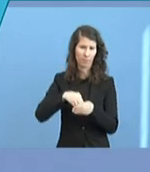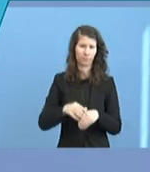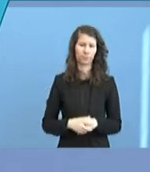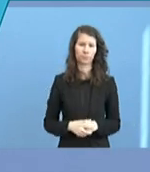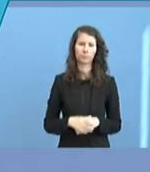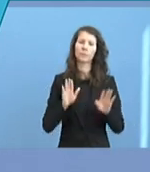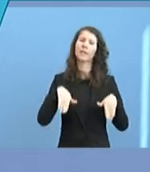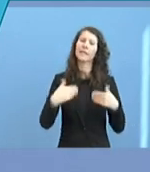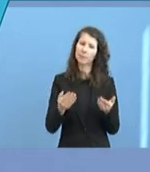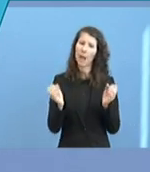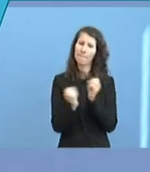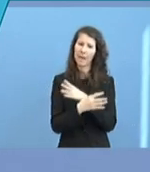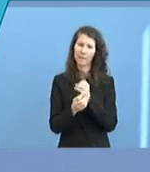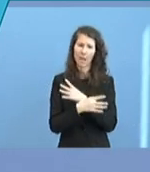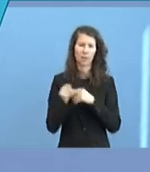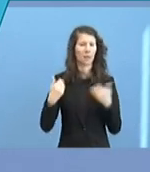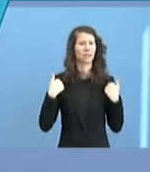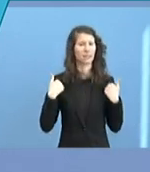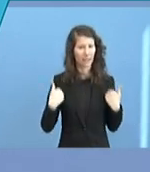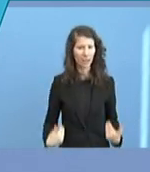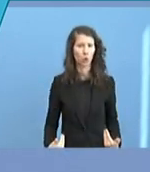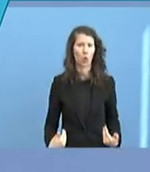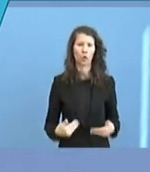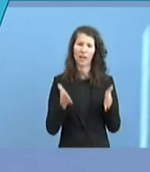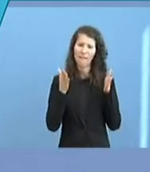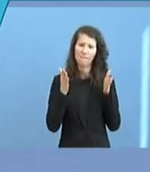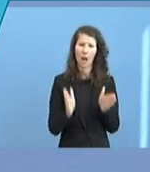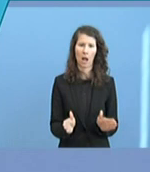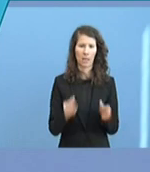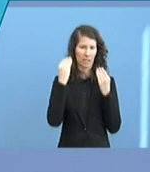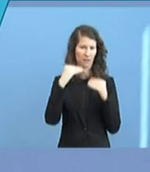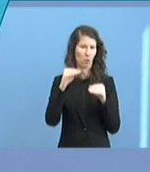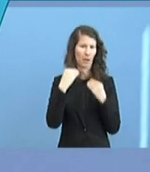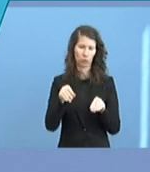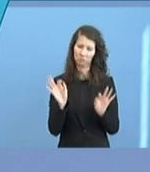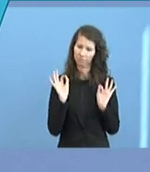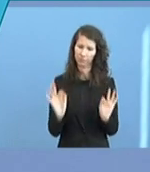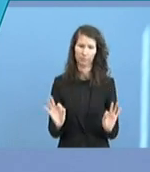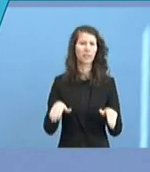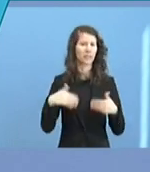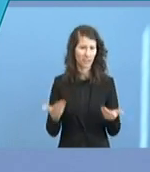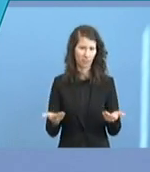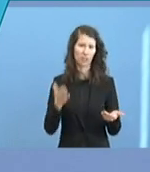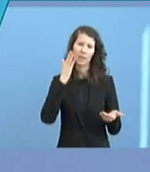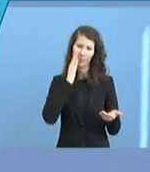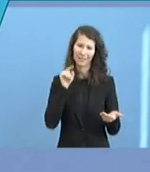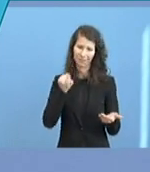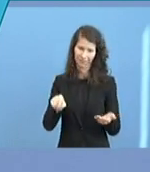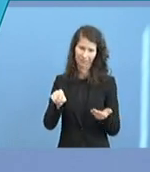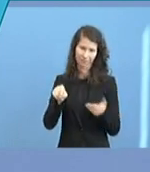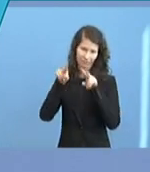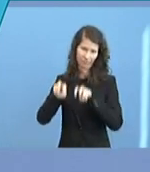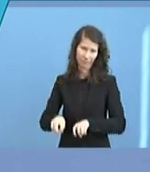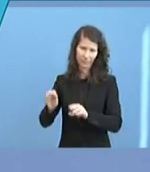vorzügliche, seriöse, fachlich fundierte Informationsarbeit machen. Und ich appelliere wirklich daran, sich dort zu